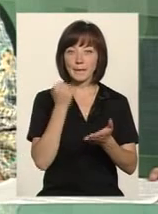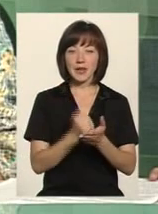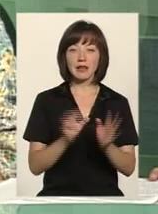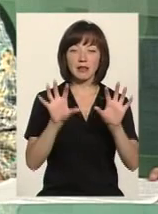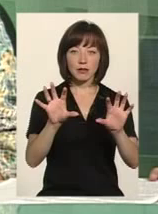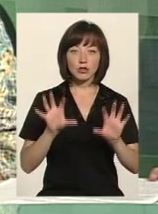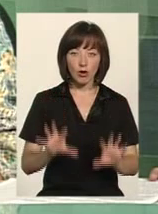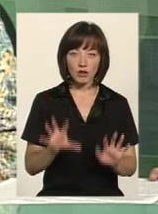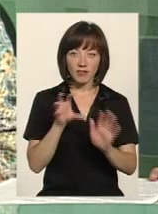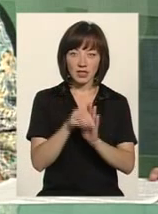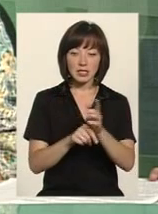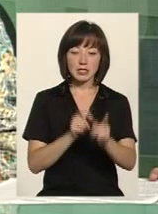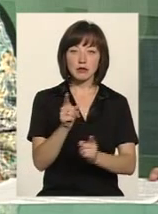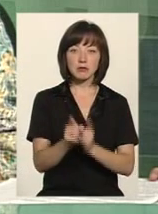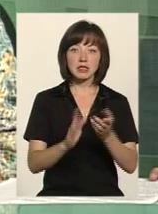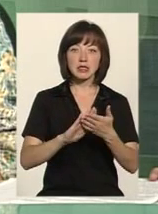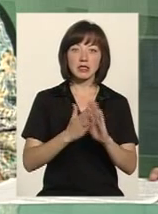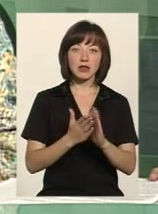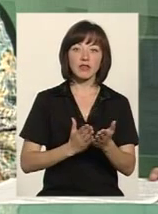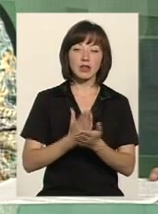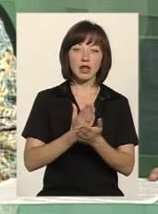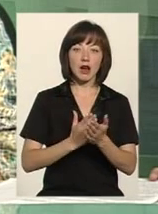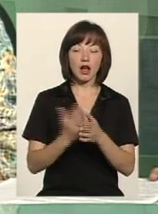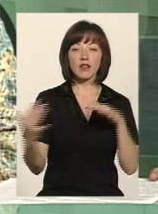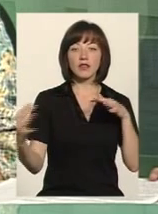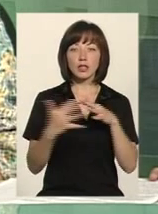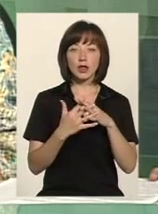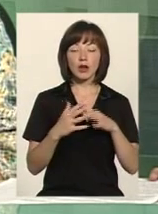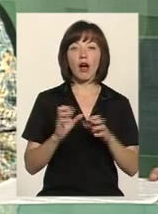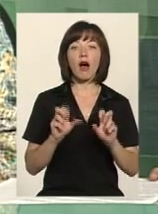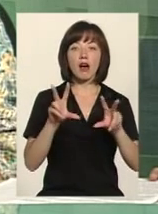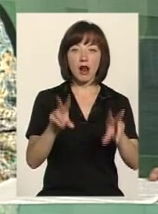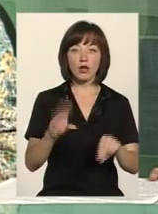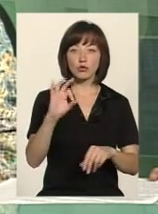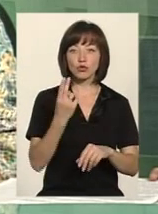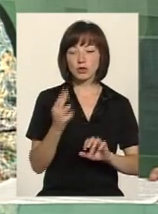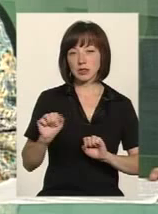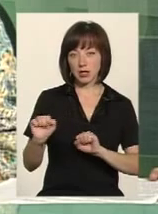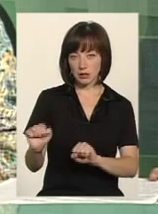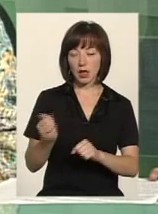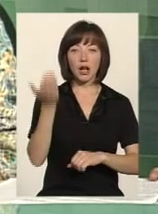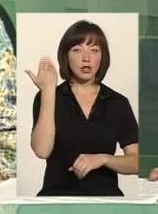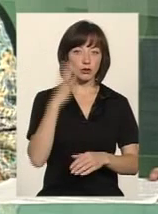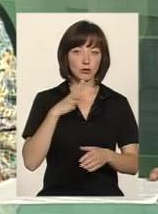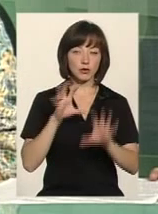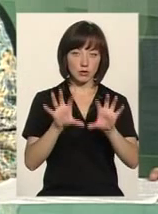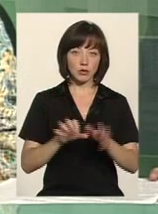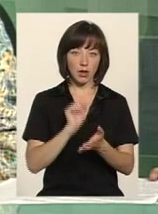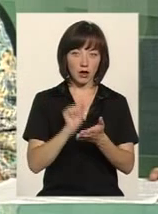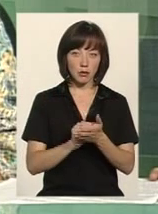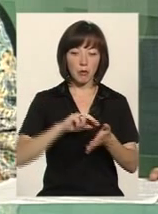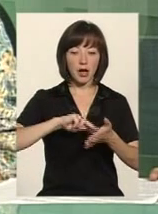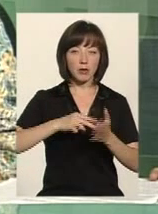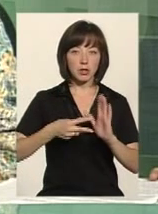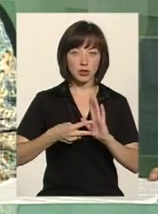яким внесені зміни до закону про статус ветеранів війни, гарантіях соціального захисту. Ну і раніше також був законодавчий акт, який